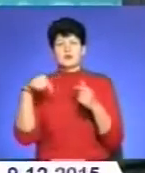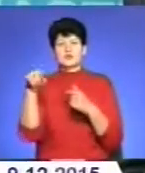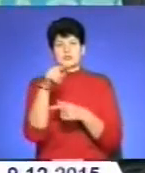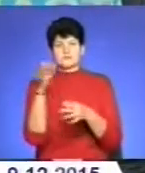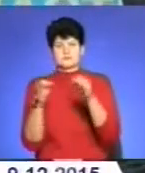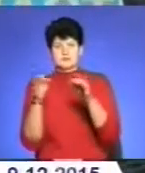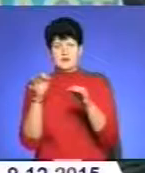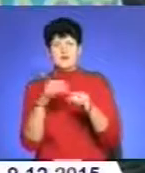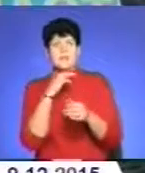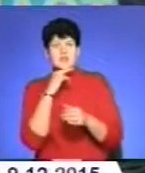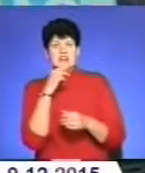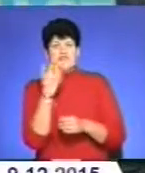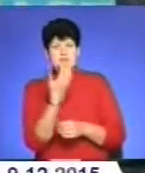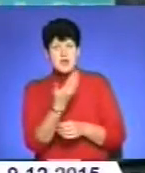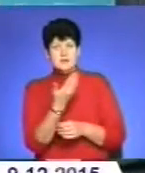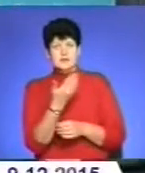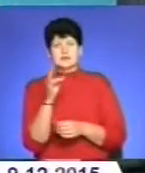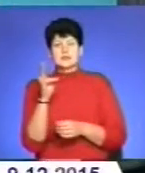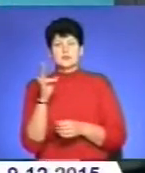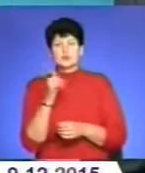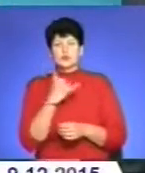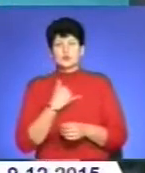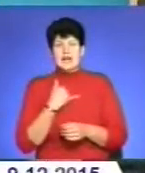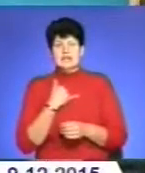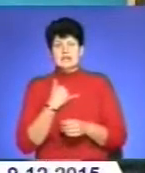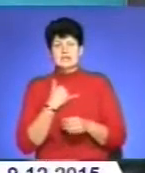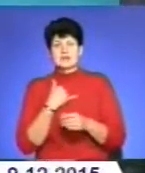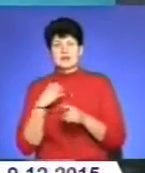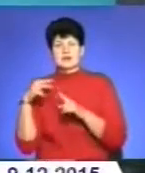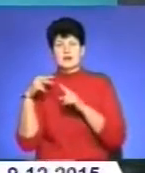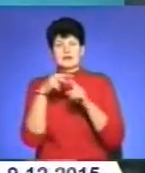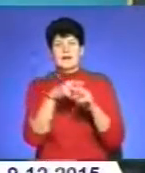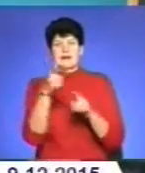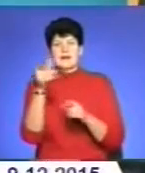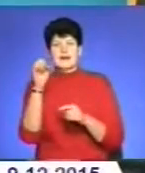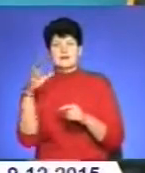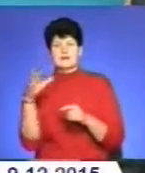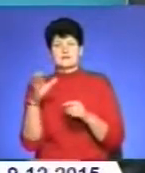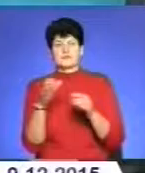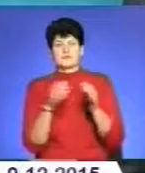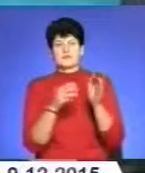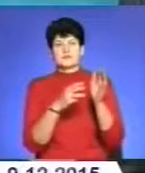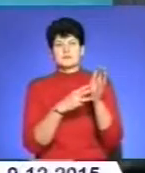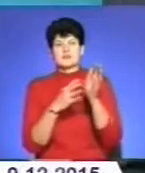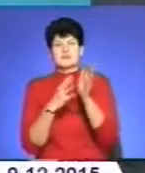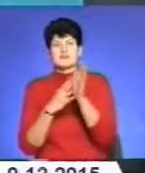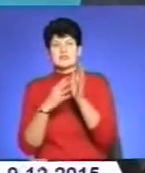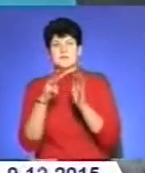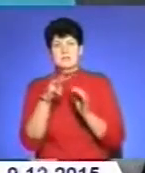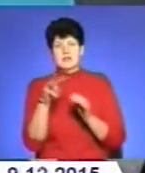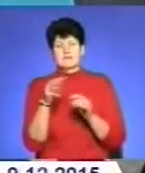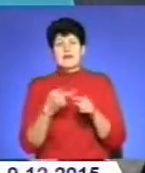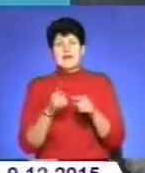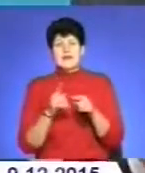ви обратили внимание, у нас напори на ГЭС порядка 8-9 метрів. Це, з точки